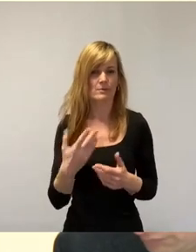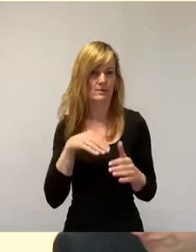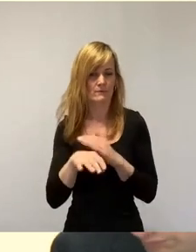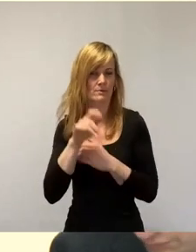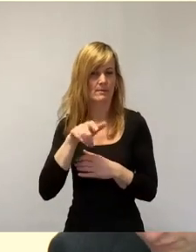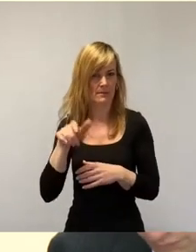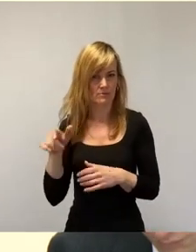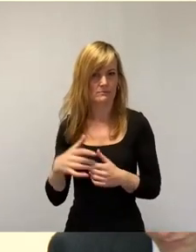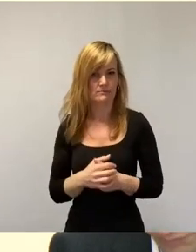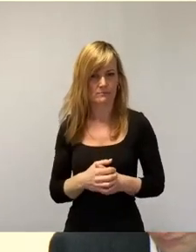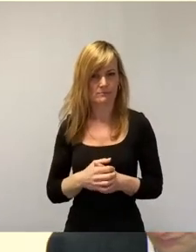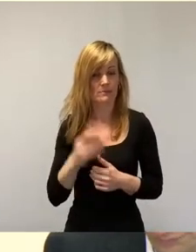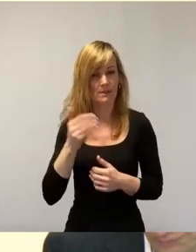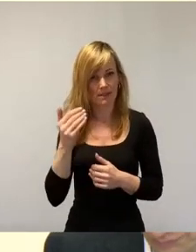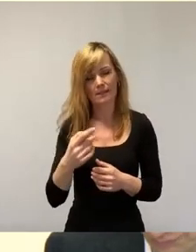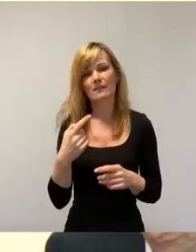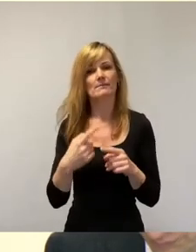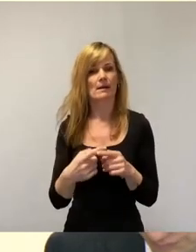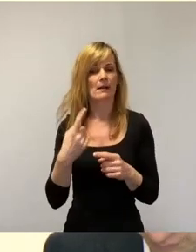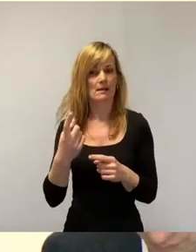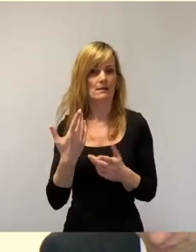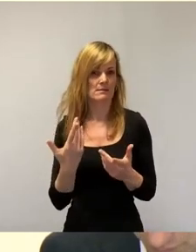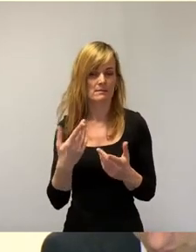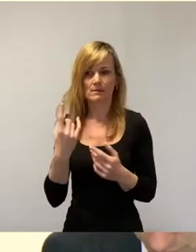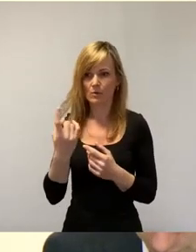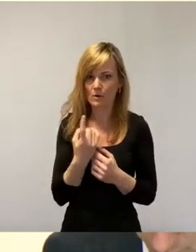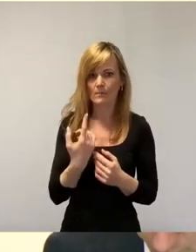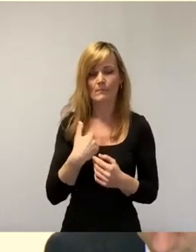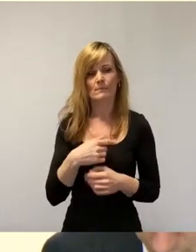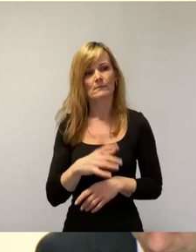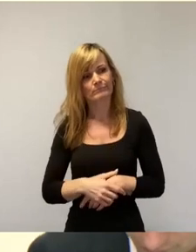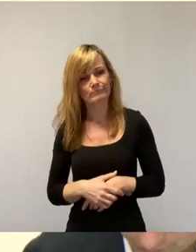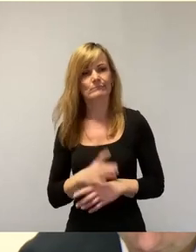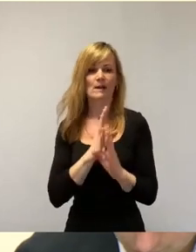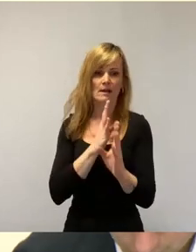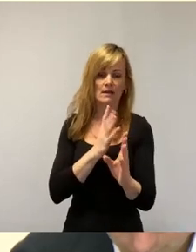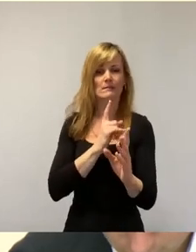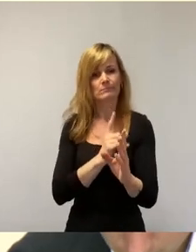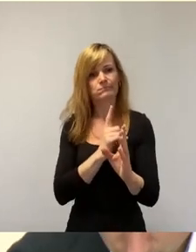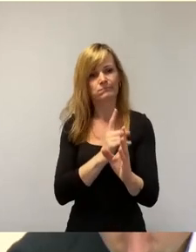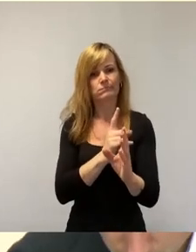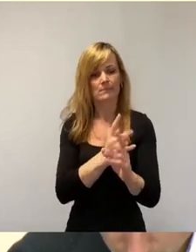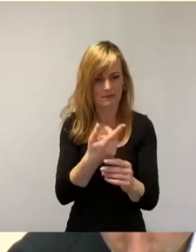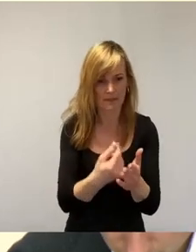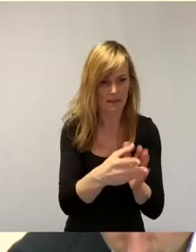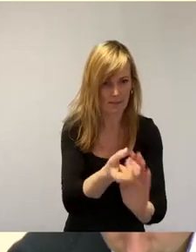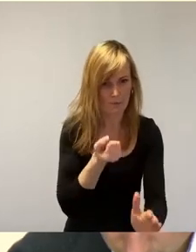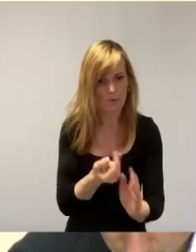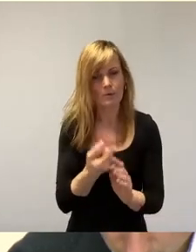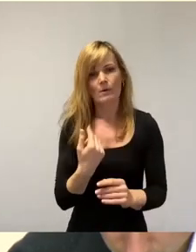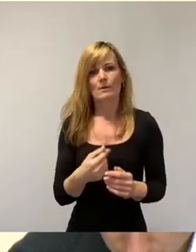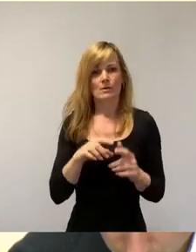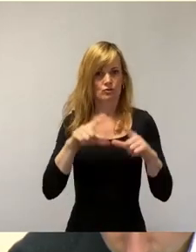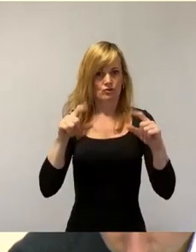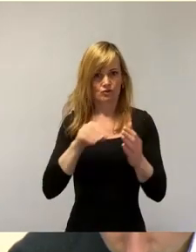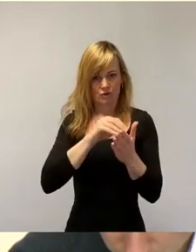die jedes Mal wieder ins Amt kommen müssen, sich anstellen müssen, ihren Check holen und dann sich das Bargeld auszahlen müssen.